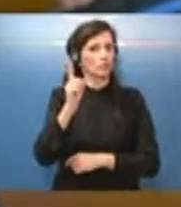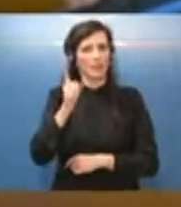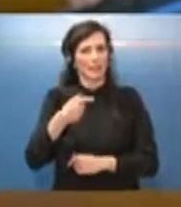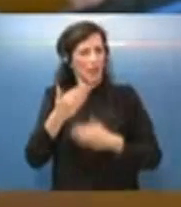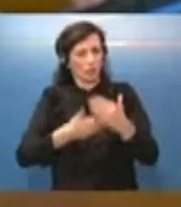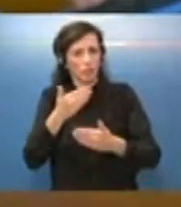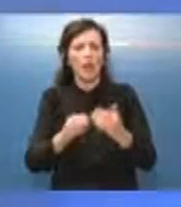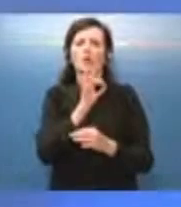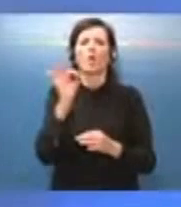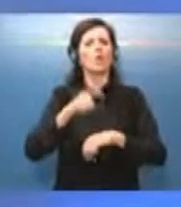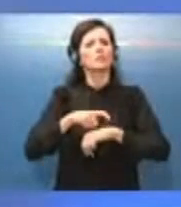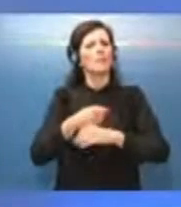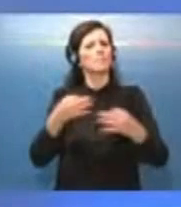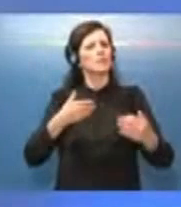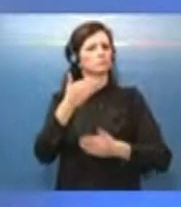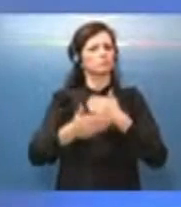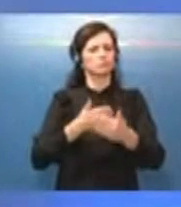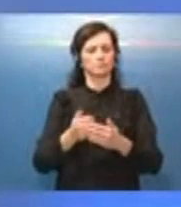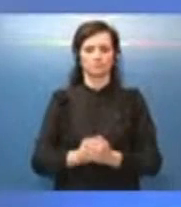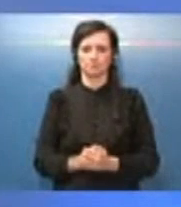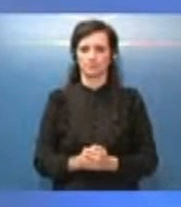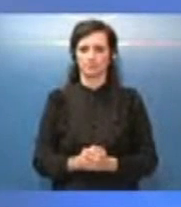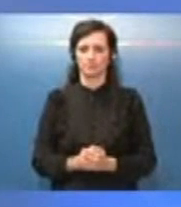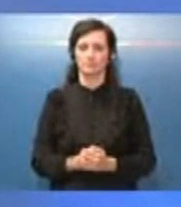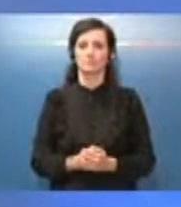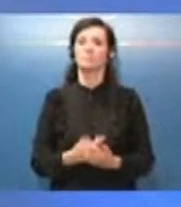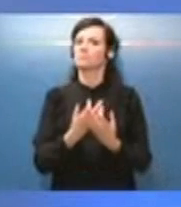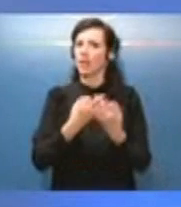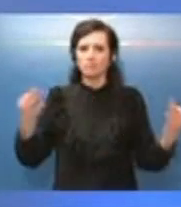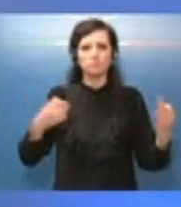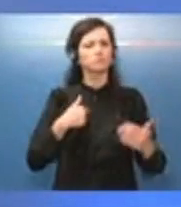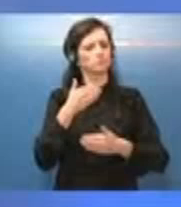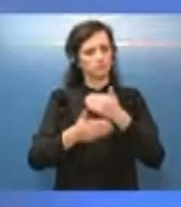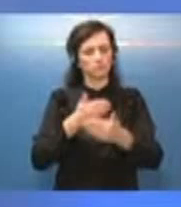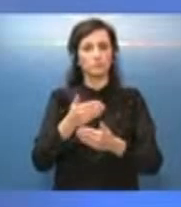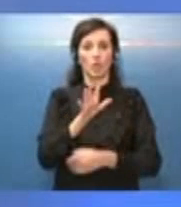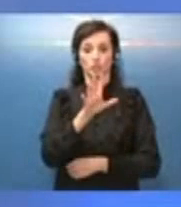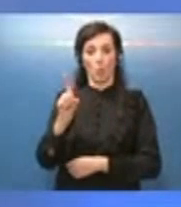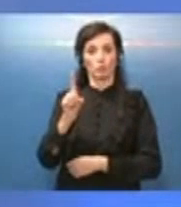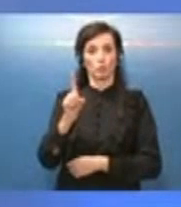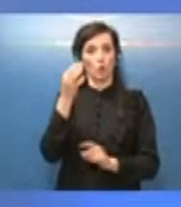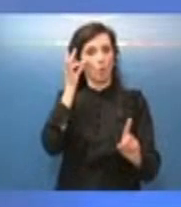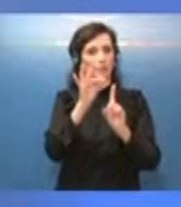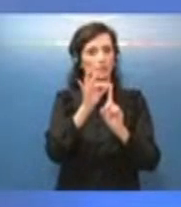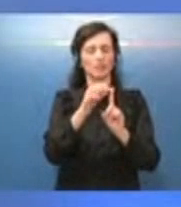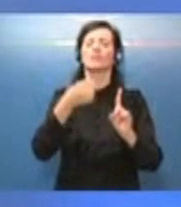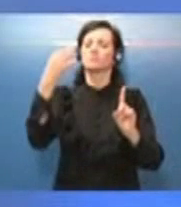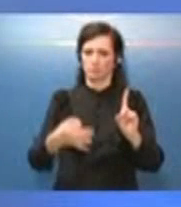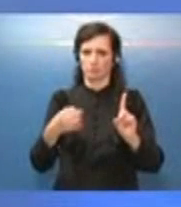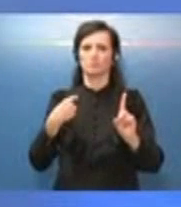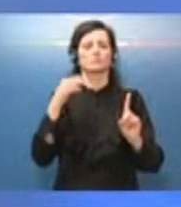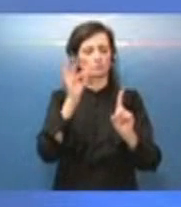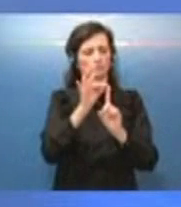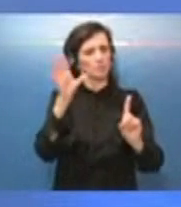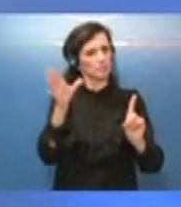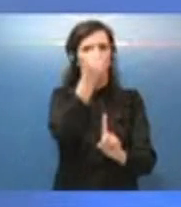linea siamo in linea i nostri 51 obiettivi li raggiungeremo con certezza prima di fine